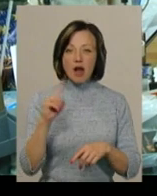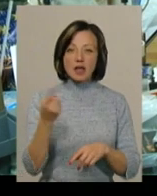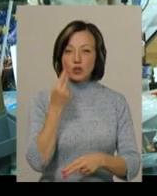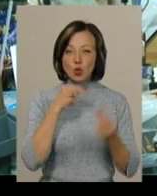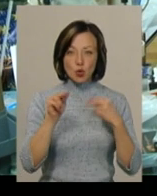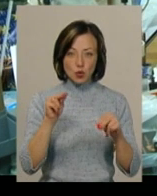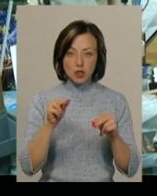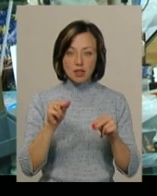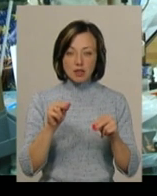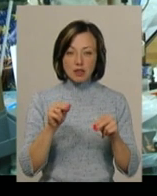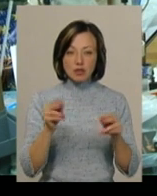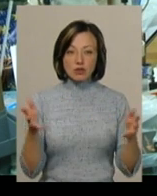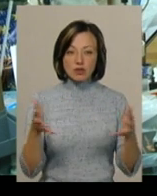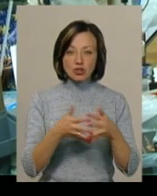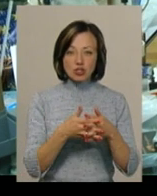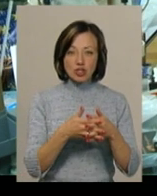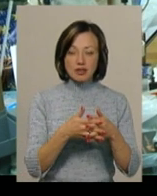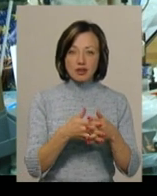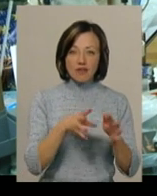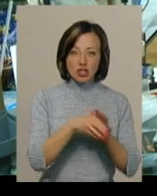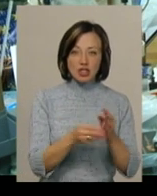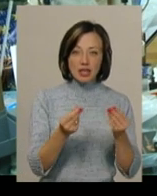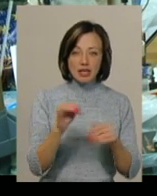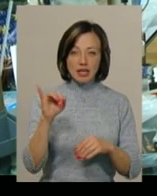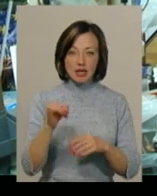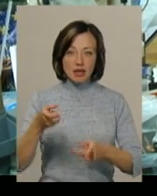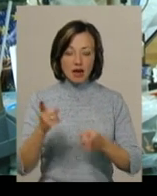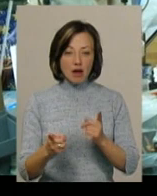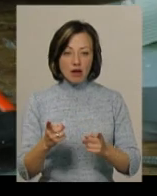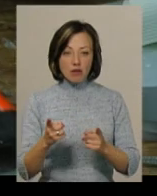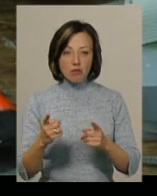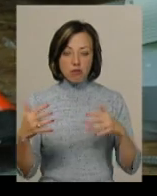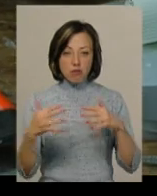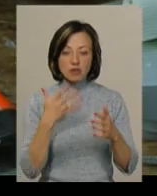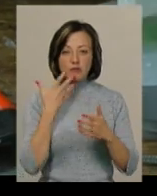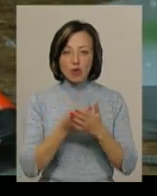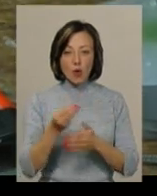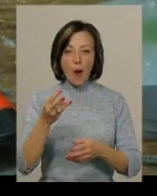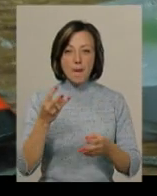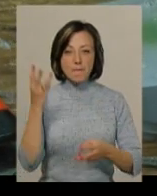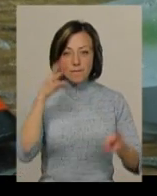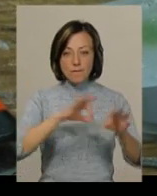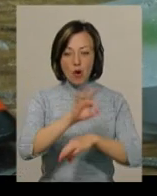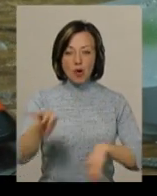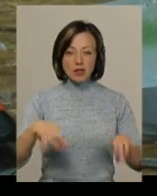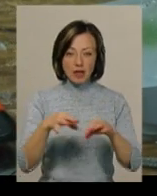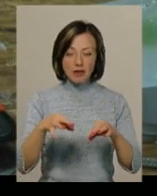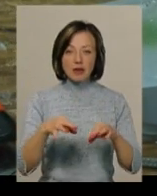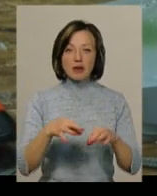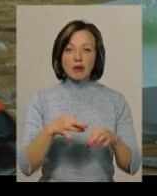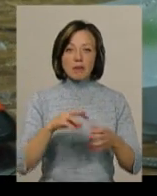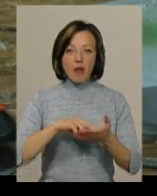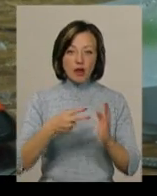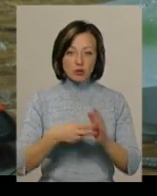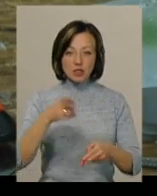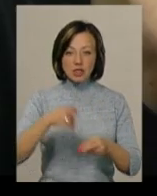сочетання влаження грошей і його реальний бой. Свою модель ракетного корабля «Бора» Юрій Гаркавенко